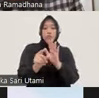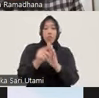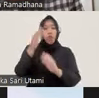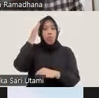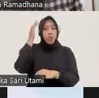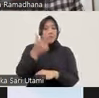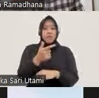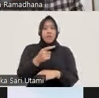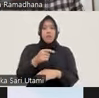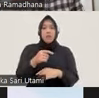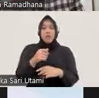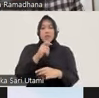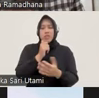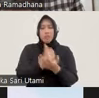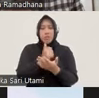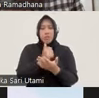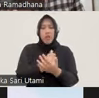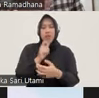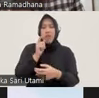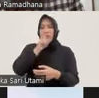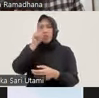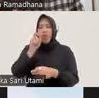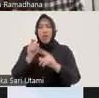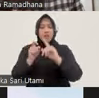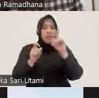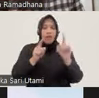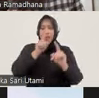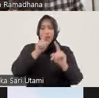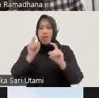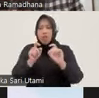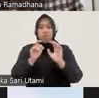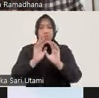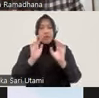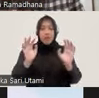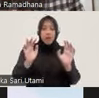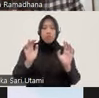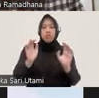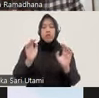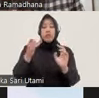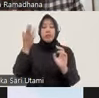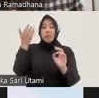tanda tanya besar. Beberapa waktu lalu, teman-teman, kami baru saja